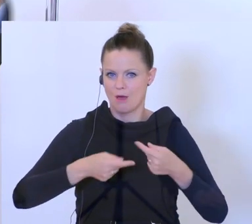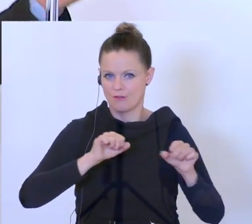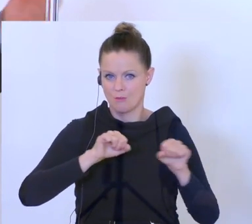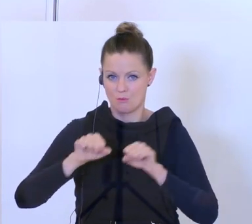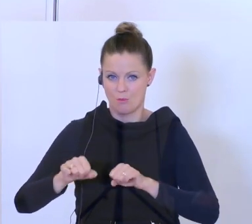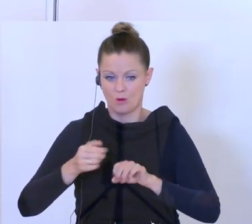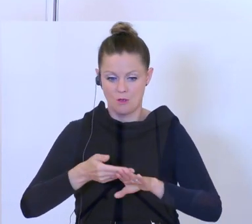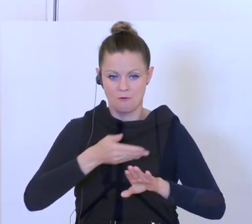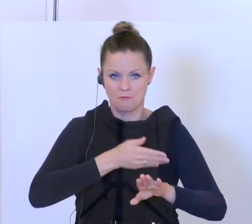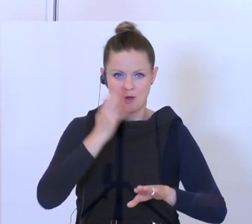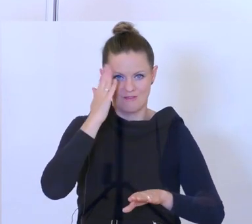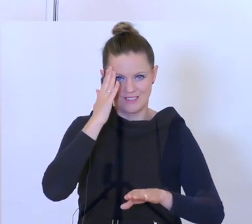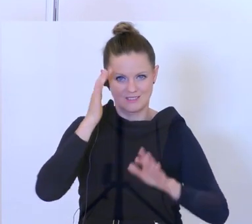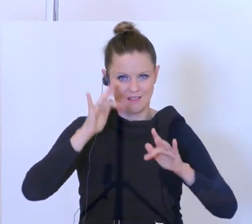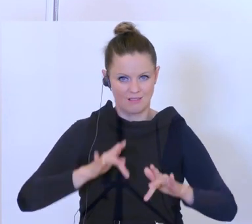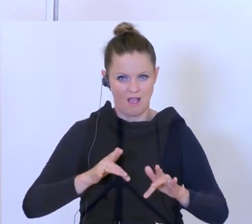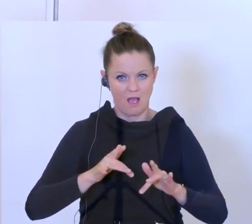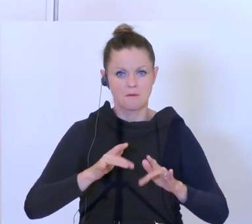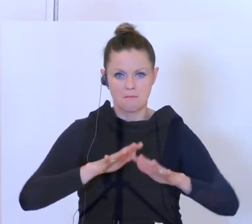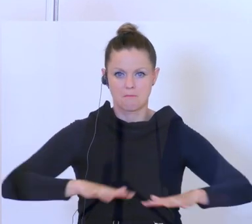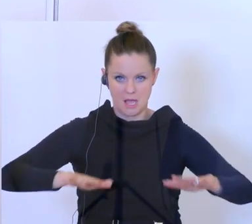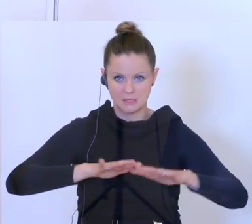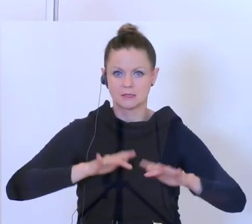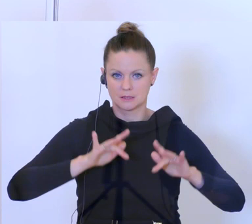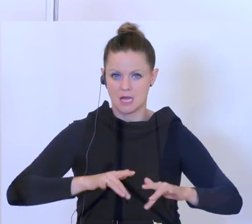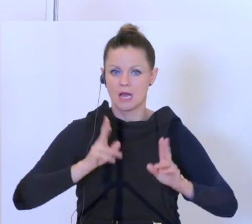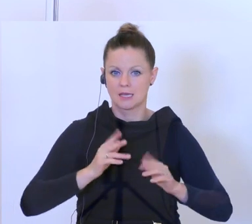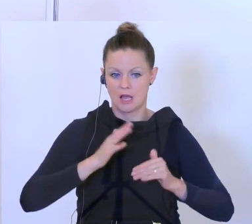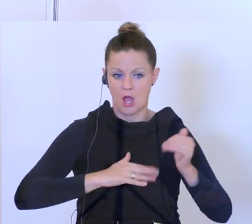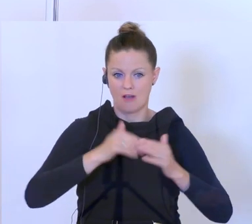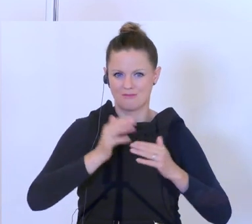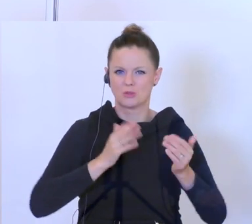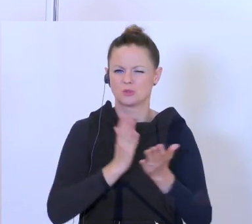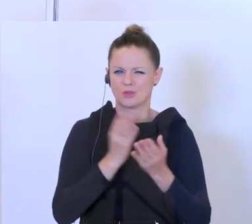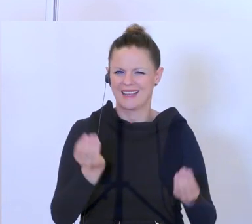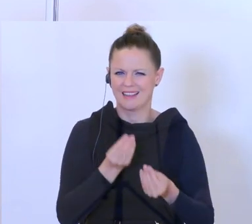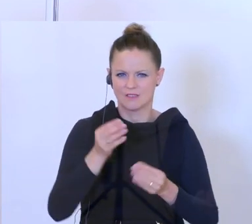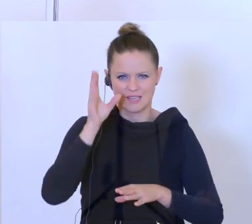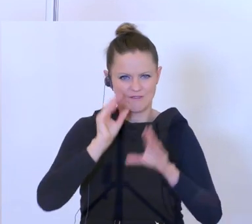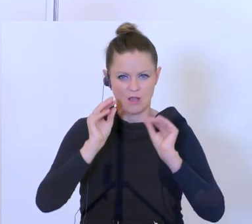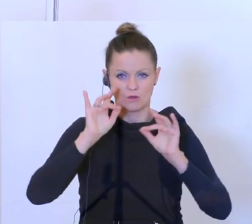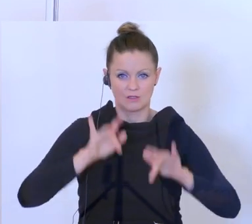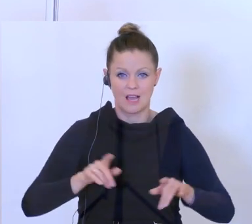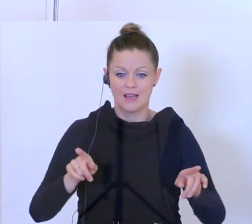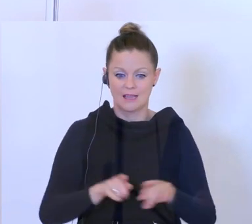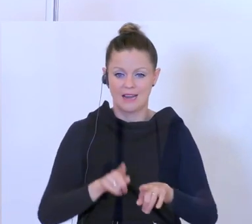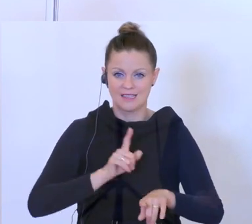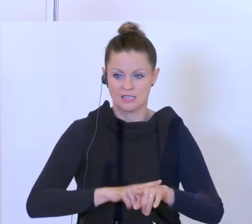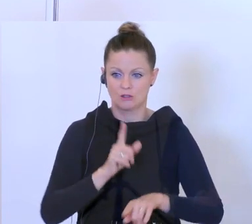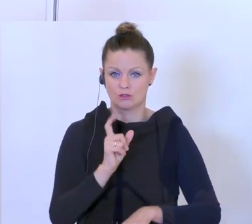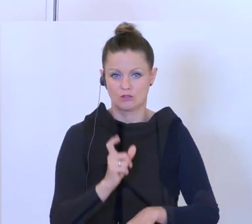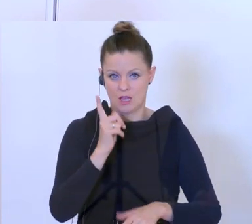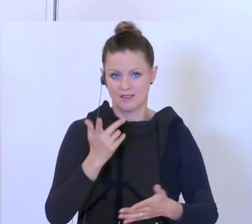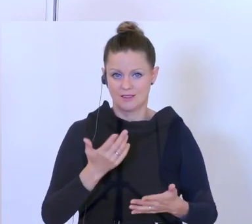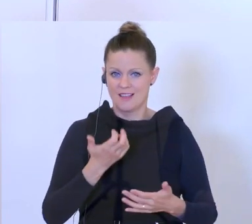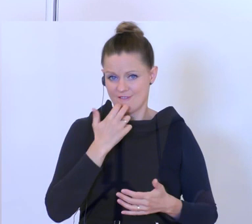da können wir auch aufbauen auf andere Erfahrungen und das wollen wir alles gleichzeitig starten und dann werden wir sehen, wie schnell wir sind. Wir wollen